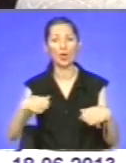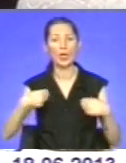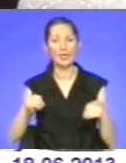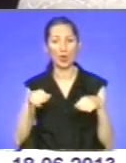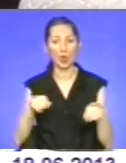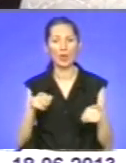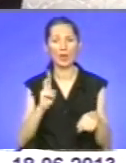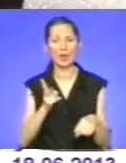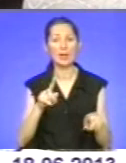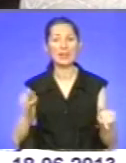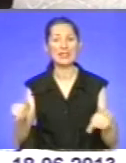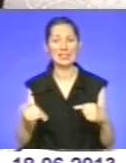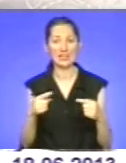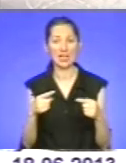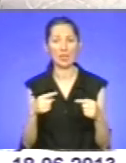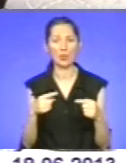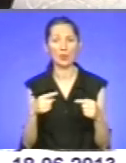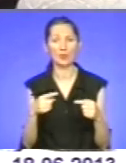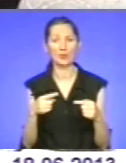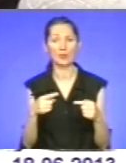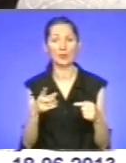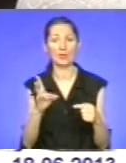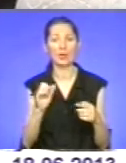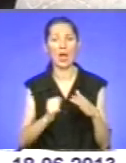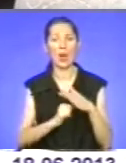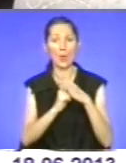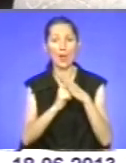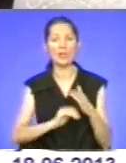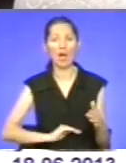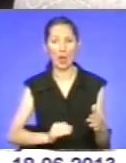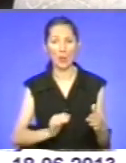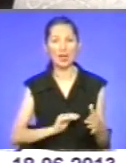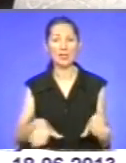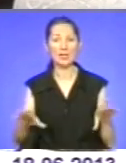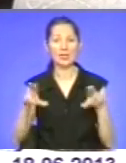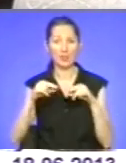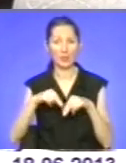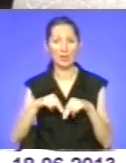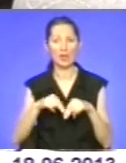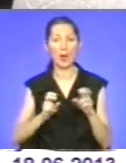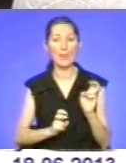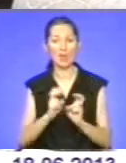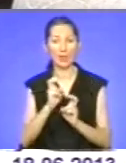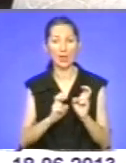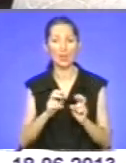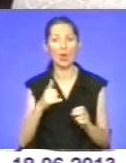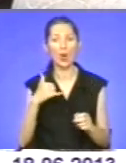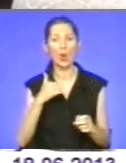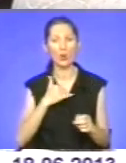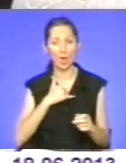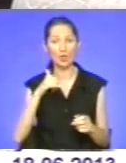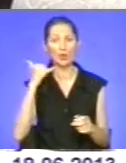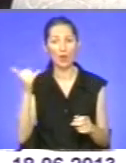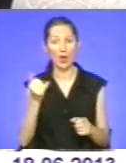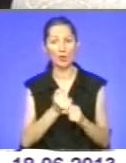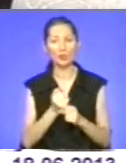к созданию на базі кооперации совместних предприятий. І у нас, і у вас работають